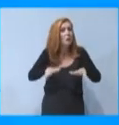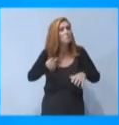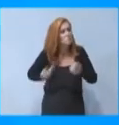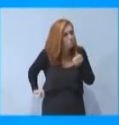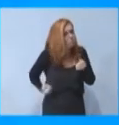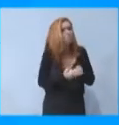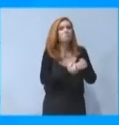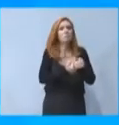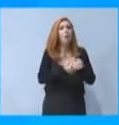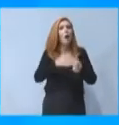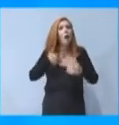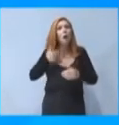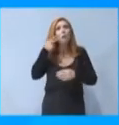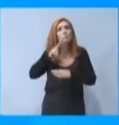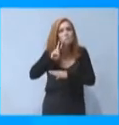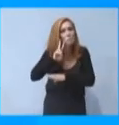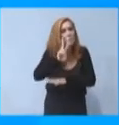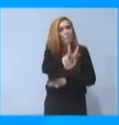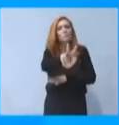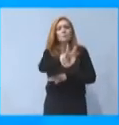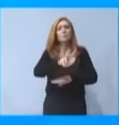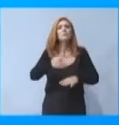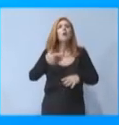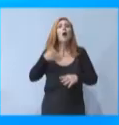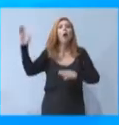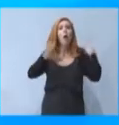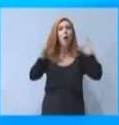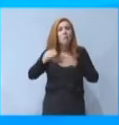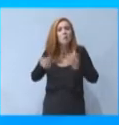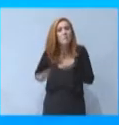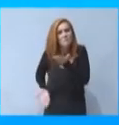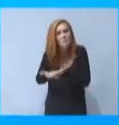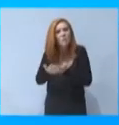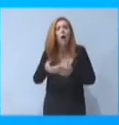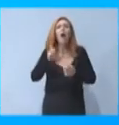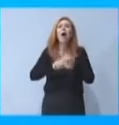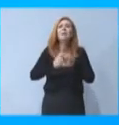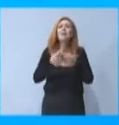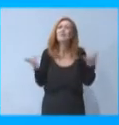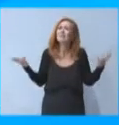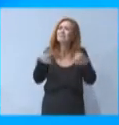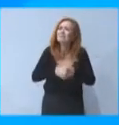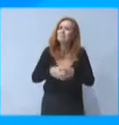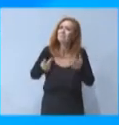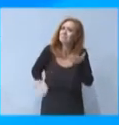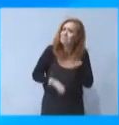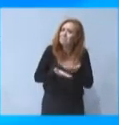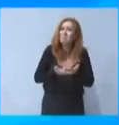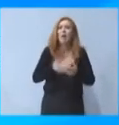ταυτόχρονα και μπροστά. Πριμοδοτούν τις πράσινες επενδύσεις, τις συγχωνεύσεις εταιριών, τις ηλεκτρονικές συναλλαγές.